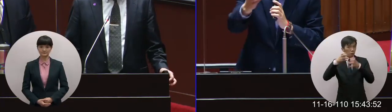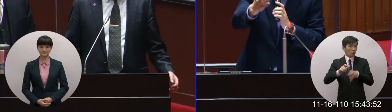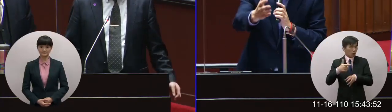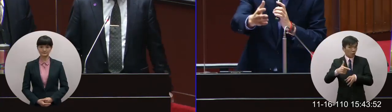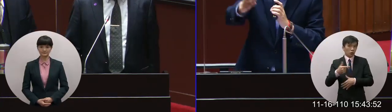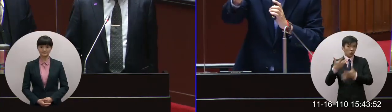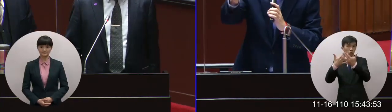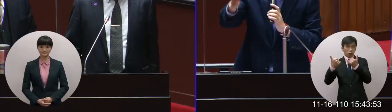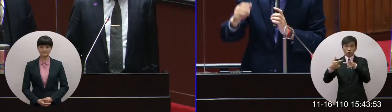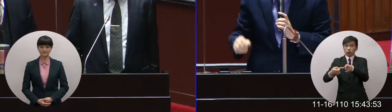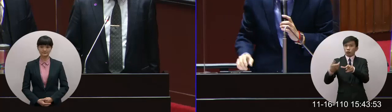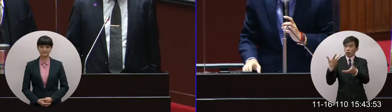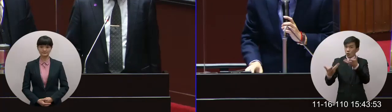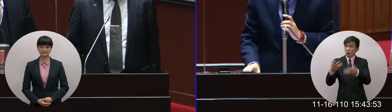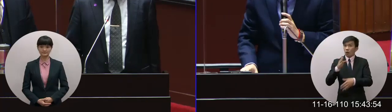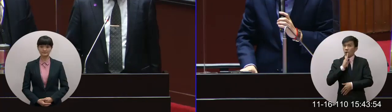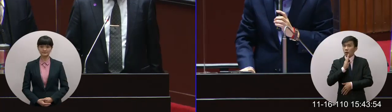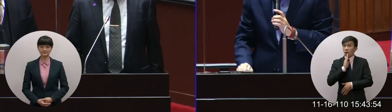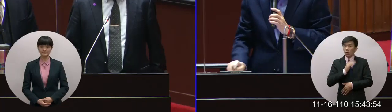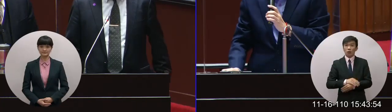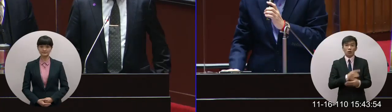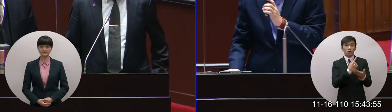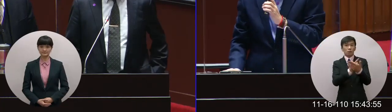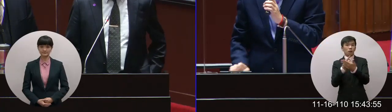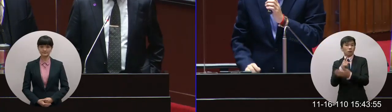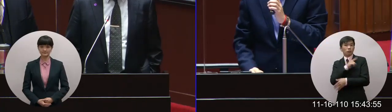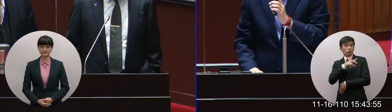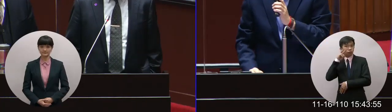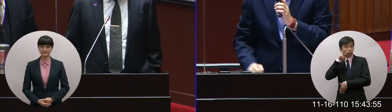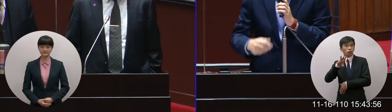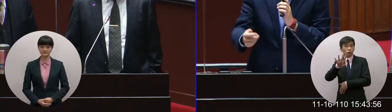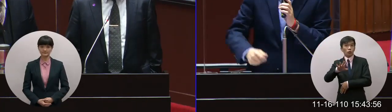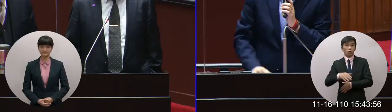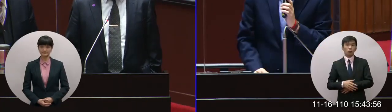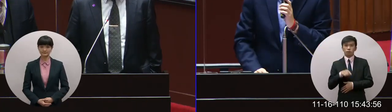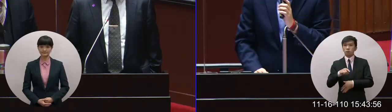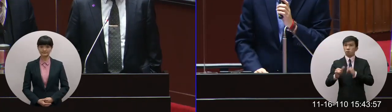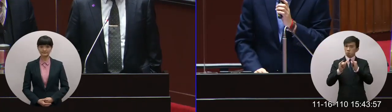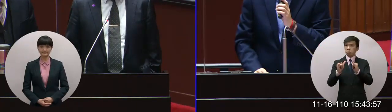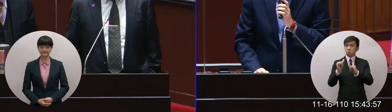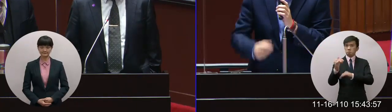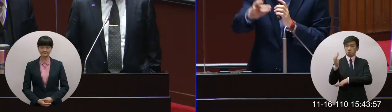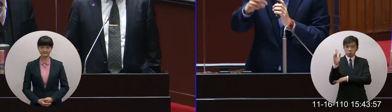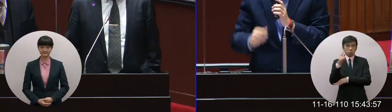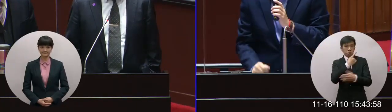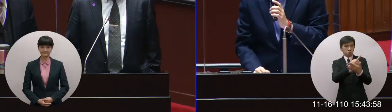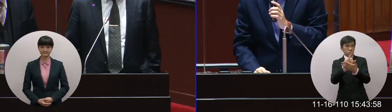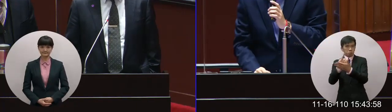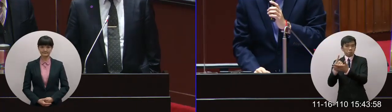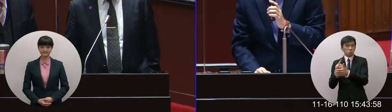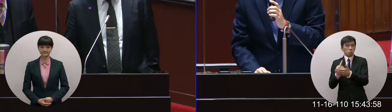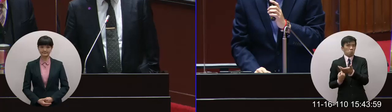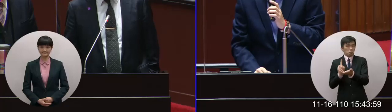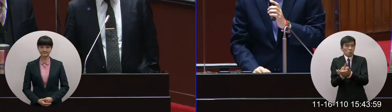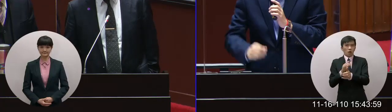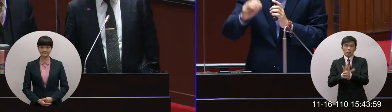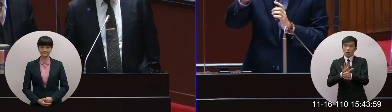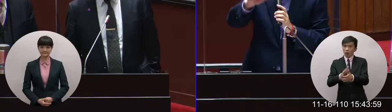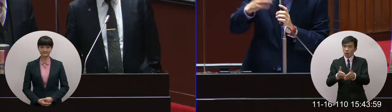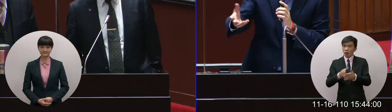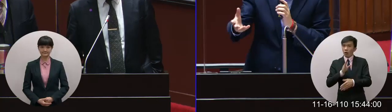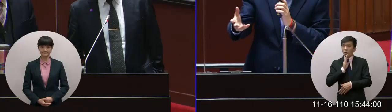互也參考你們也參考但是我就覺得這個社會責任大家都要盡一份我想院長你應該認同